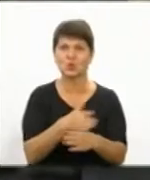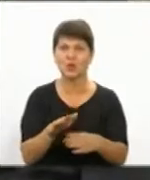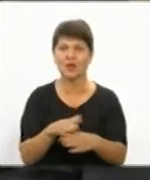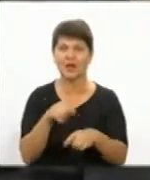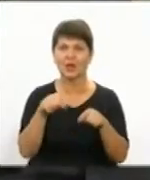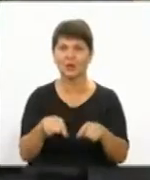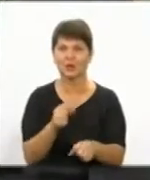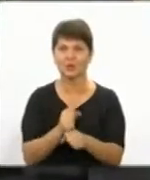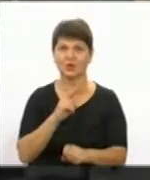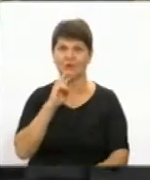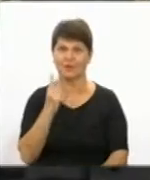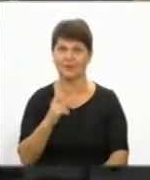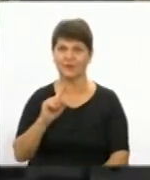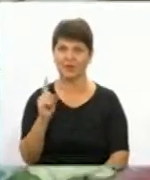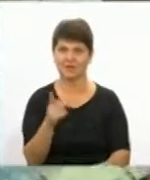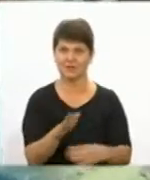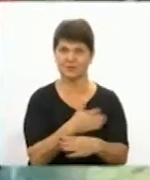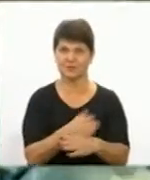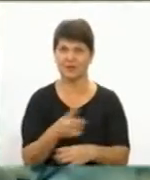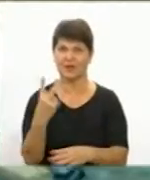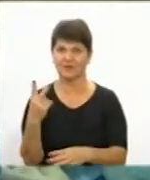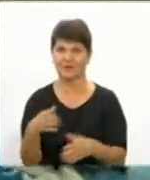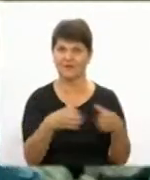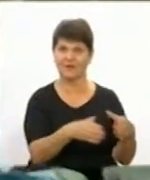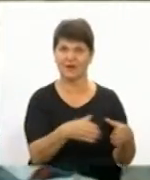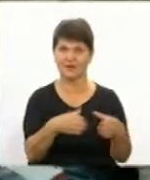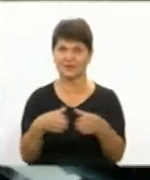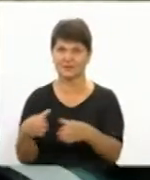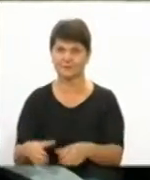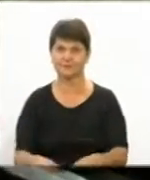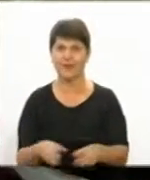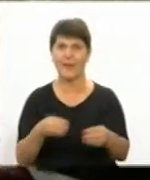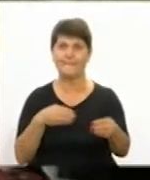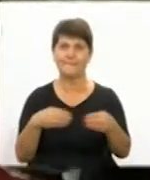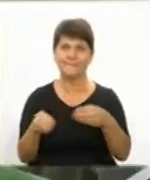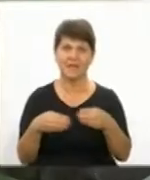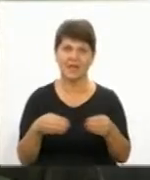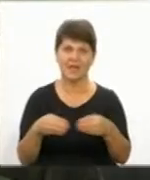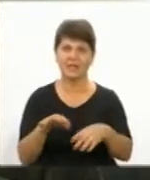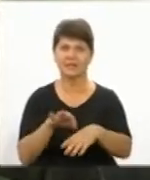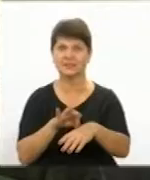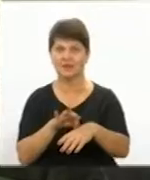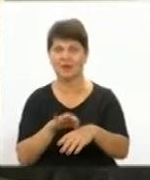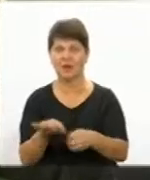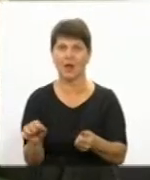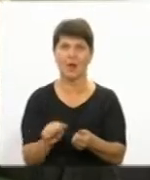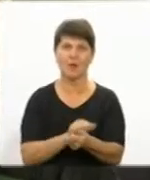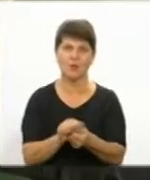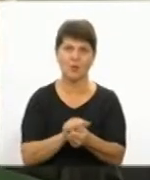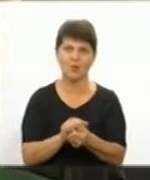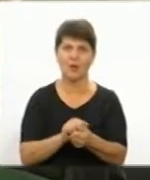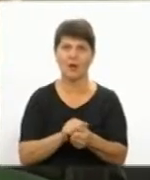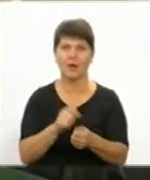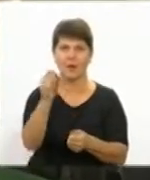працює два роки. Спершу сміття ділять на фракції. Кожна своя праця. Пластик, картон, бумага, пряжки,